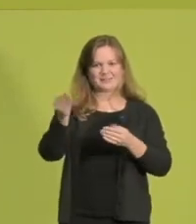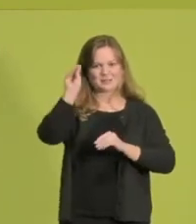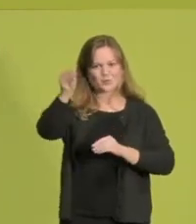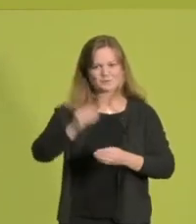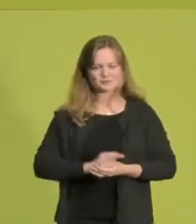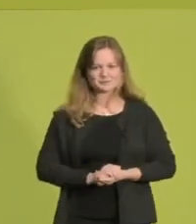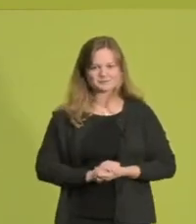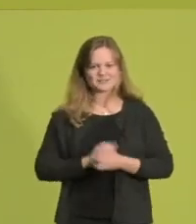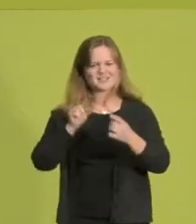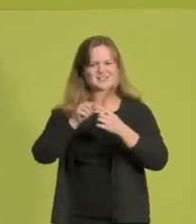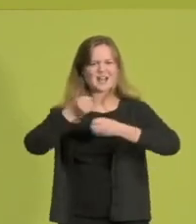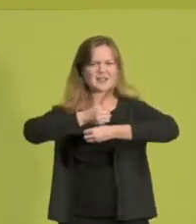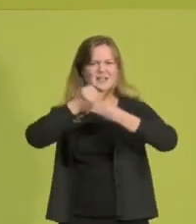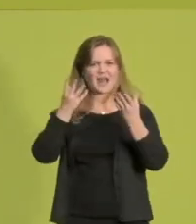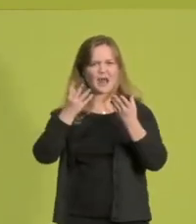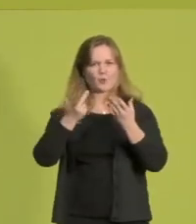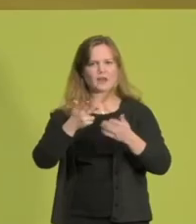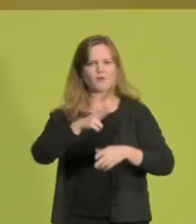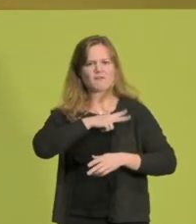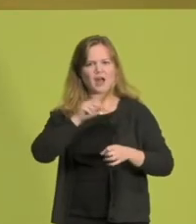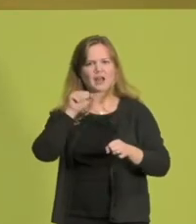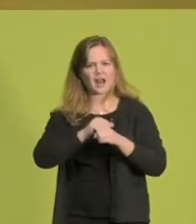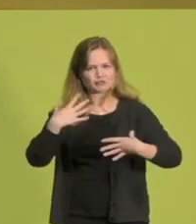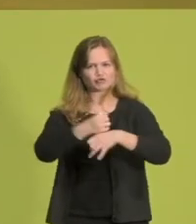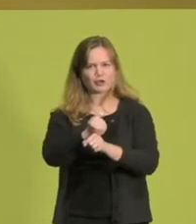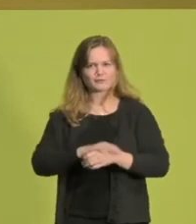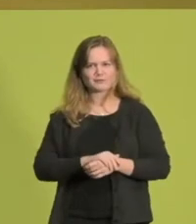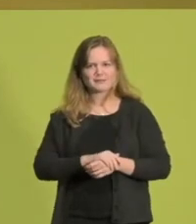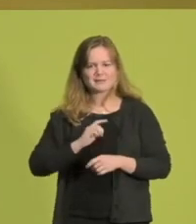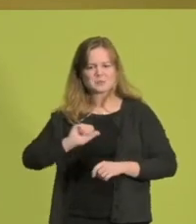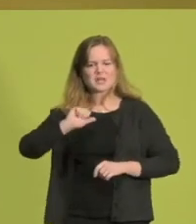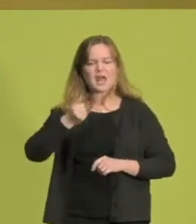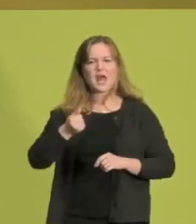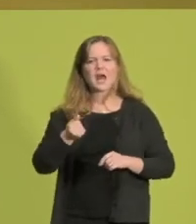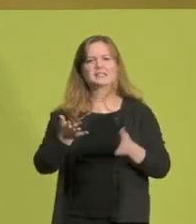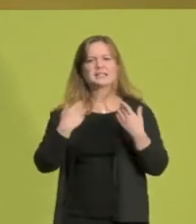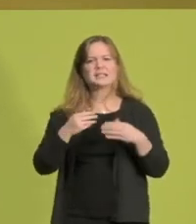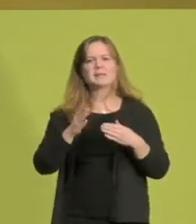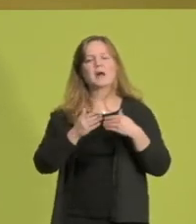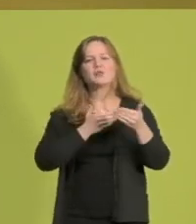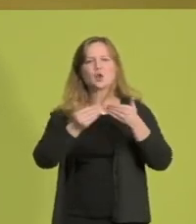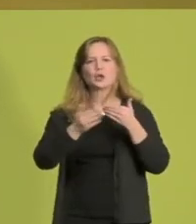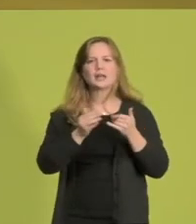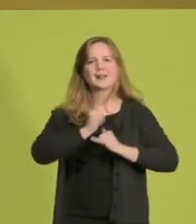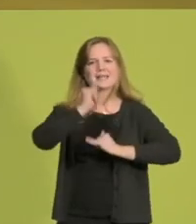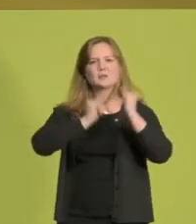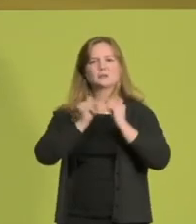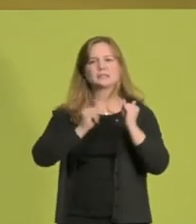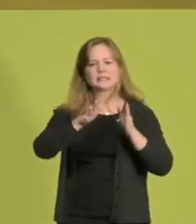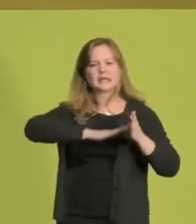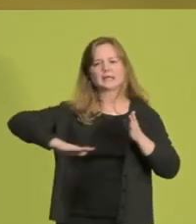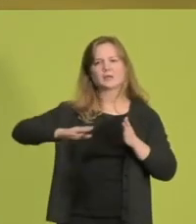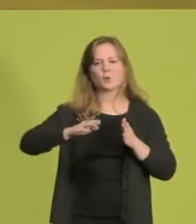Das Ziel ist klar und das Ziel ist realistisch. Wir müssen die erste klimaneutrale Industrieregion Europas werden.